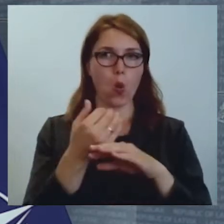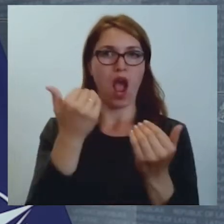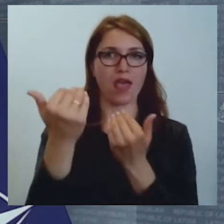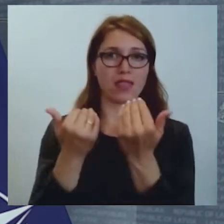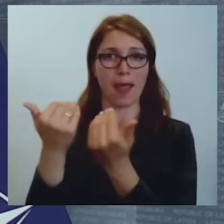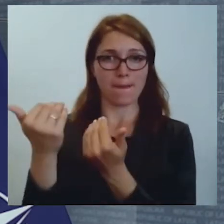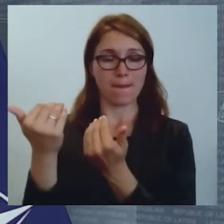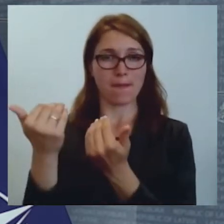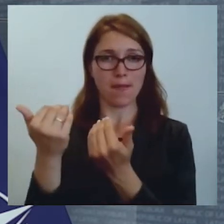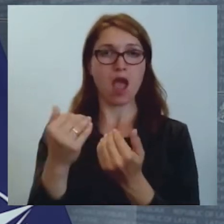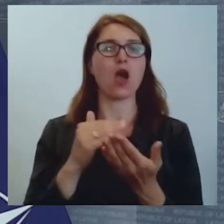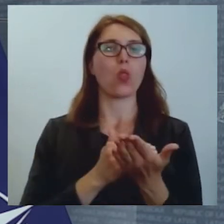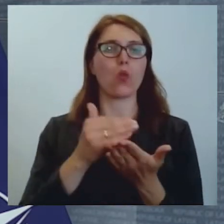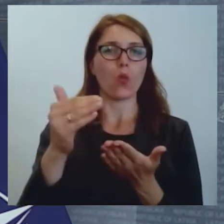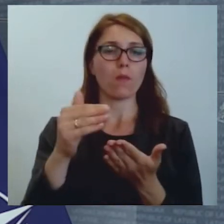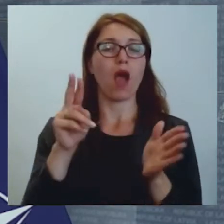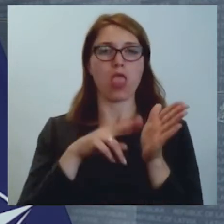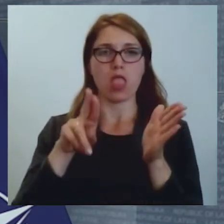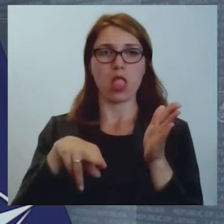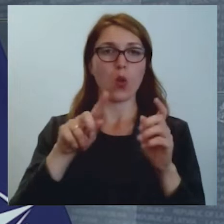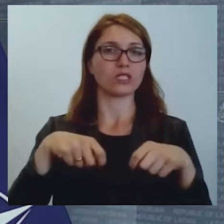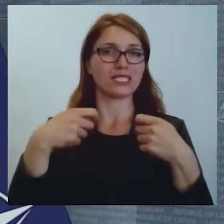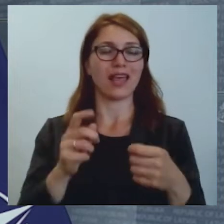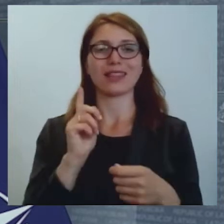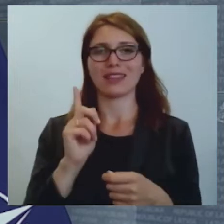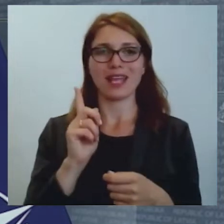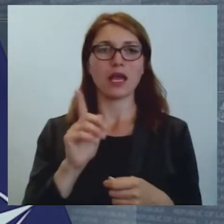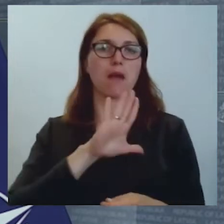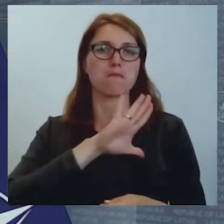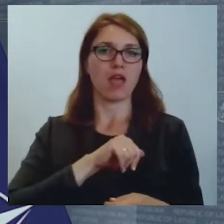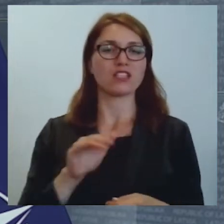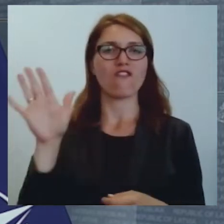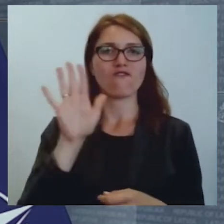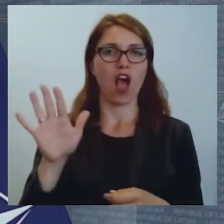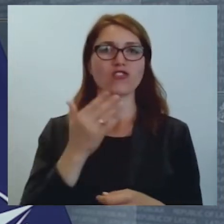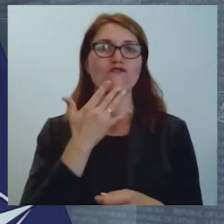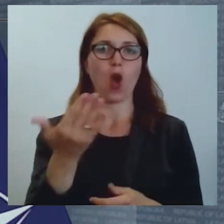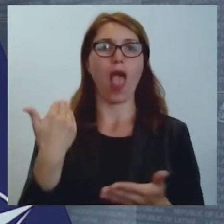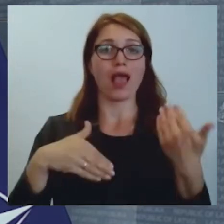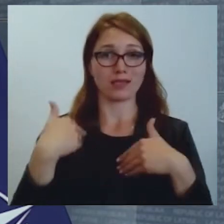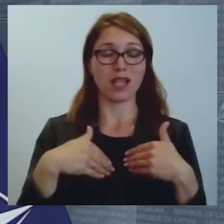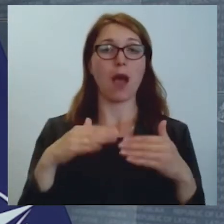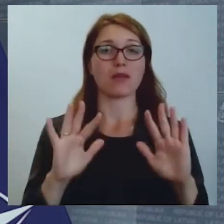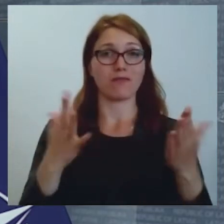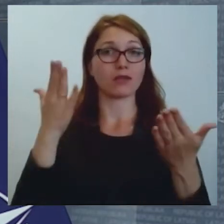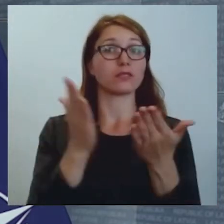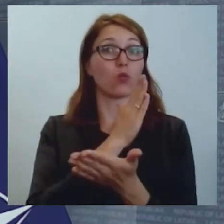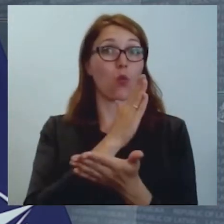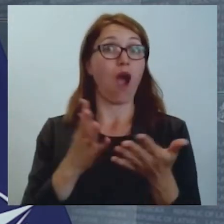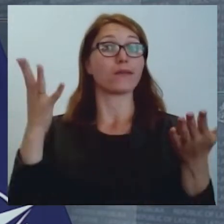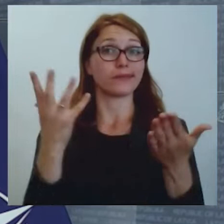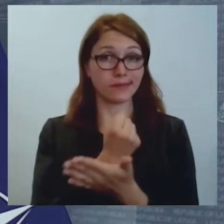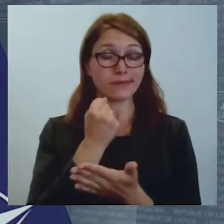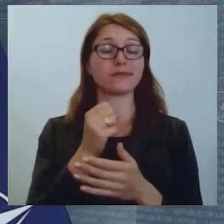turpmāk šādas atļaujas tikt izsniegtas tikai pēc valsts valodas eksāmena nokārtošanas. Tātad